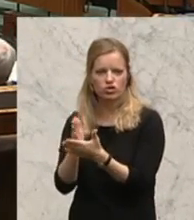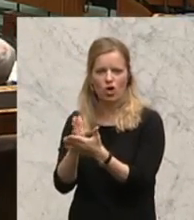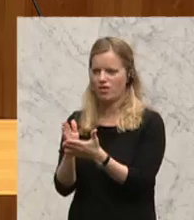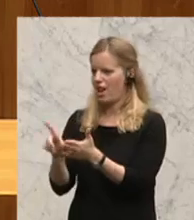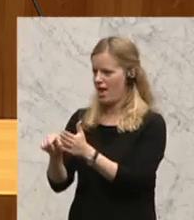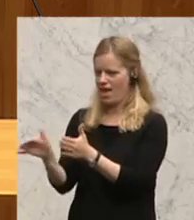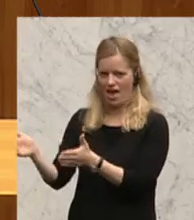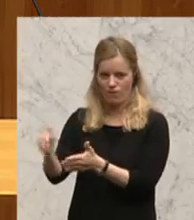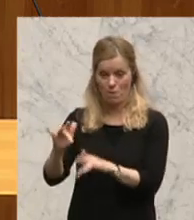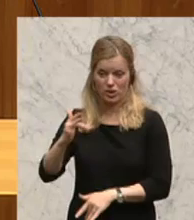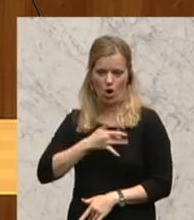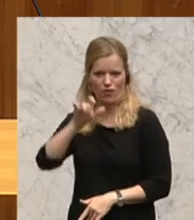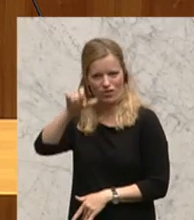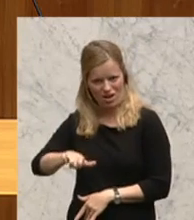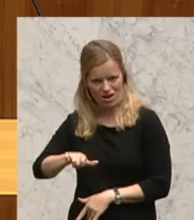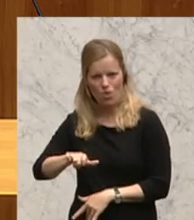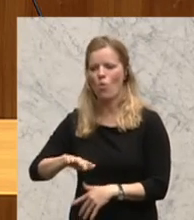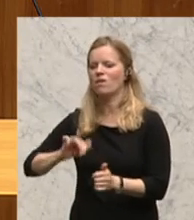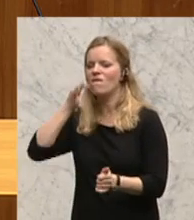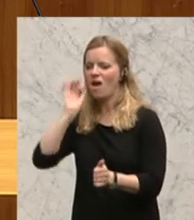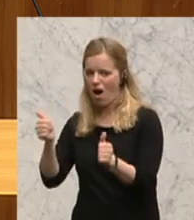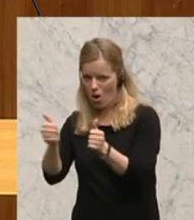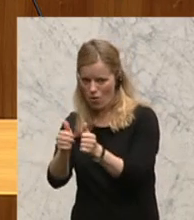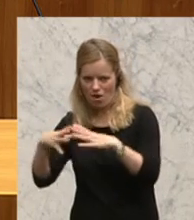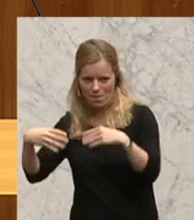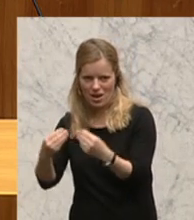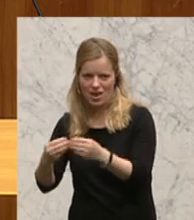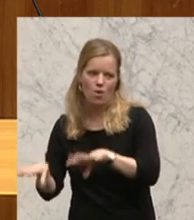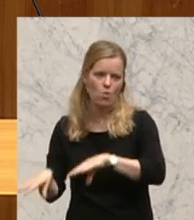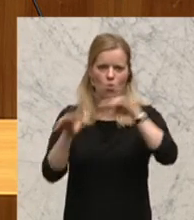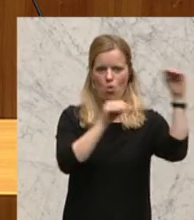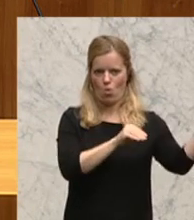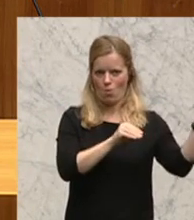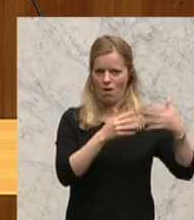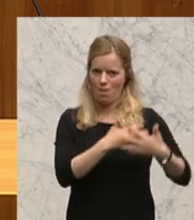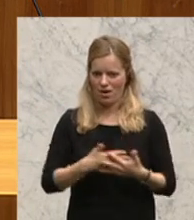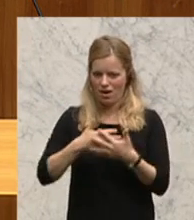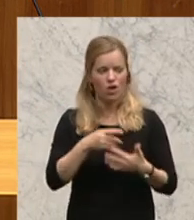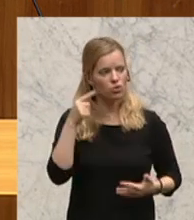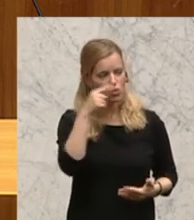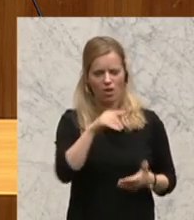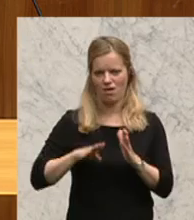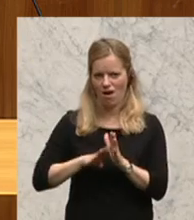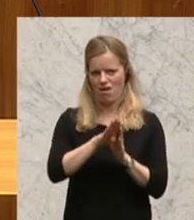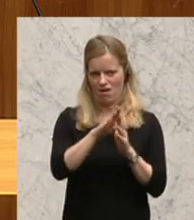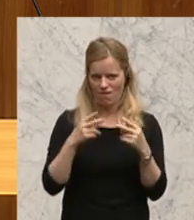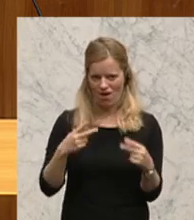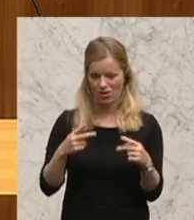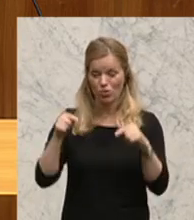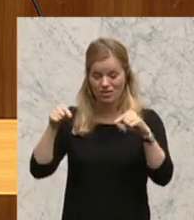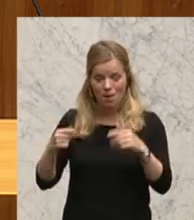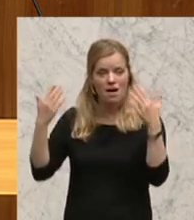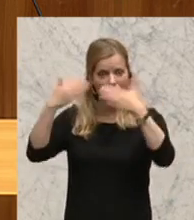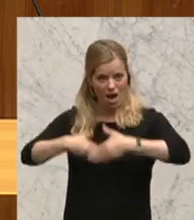mit seiner Gattin und seiner Familie noch in die USA übersiedelt und dort seine Karriere fortsetzt. Und an diesem Abend waren zwölf Personen